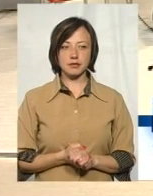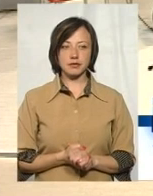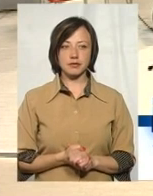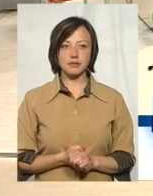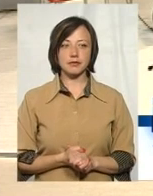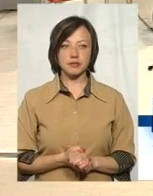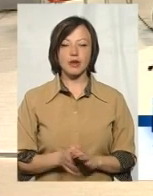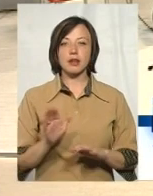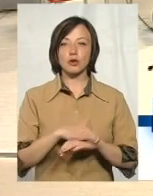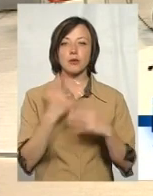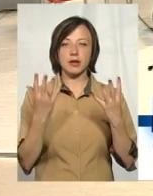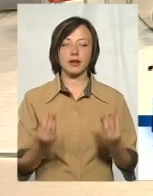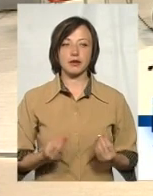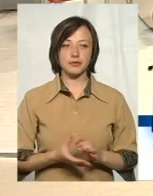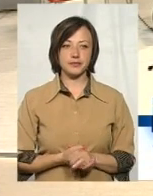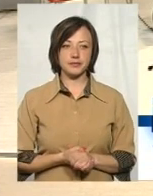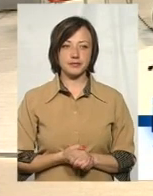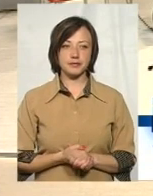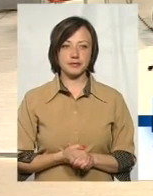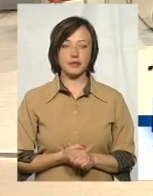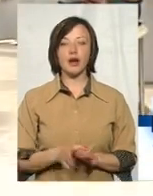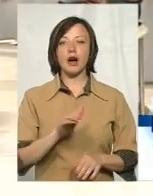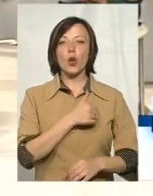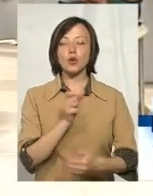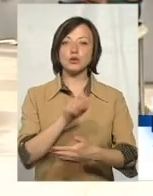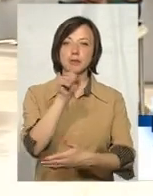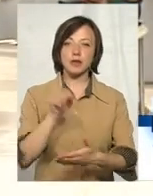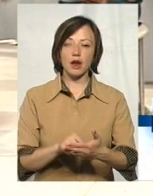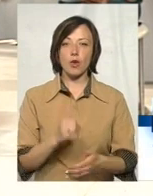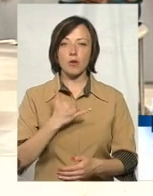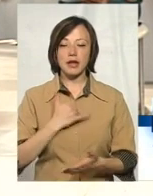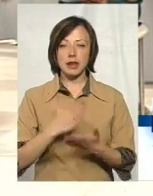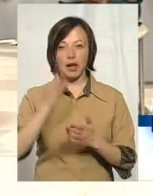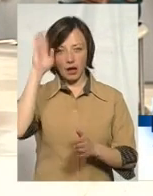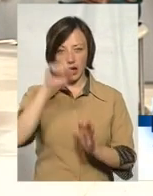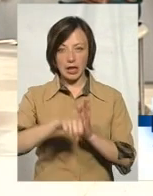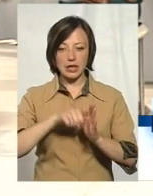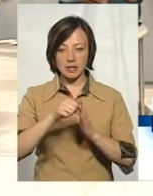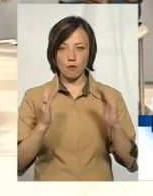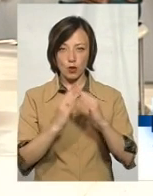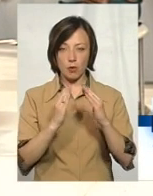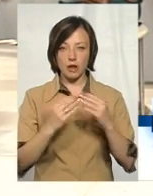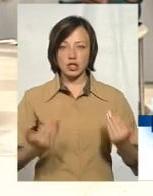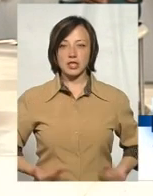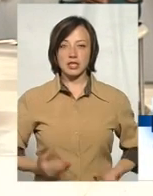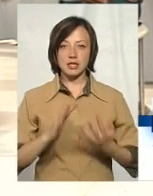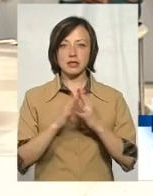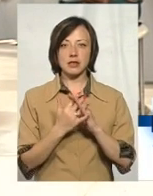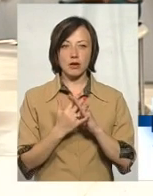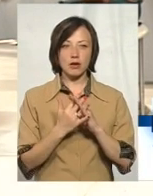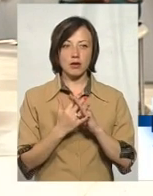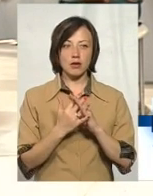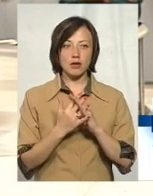Ало, добрий день. Доброго здоров'я. Я хочу задати питання. У мене є керівниця на тоді, я тискався в Покривці.